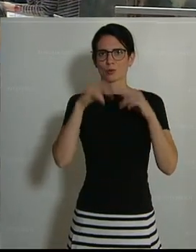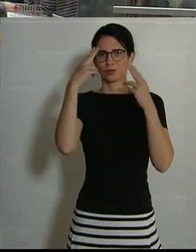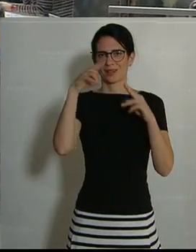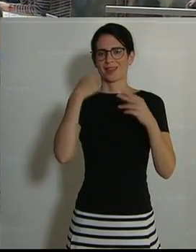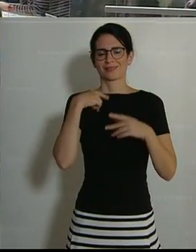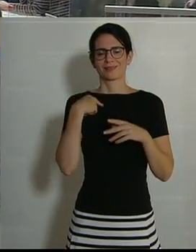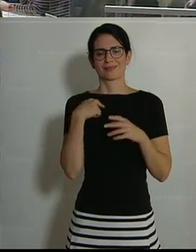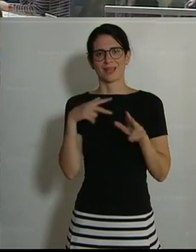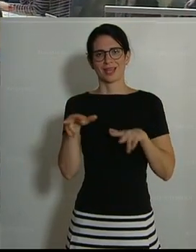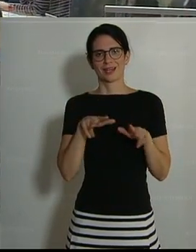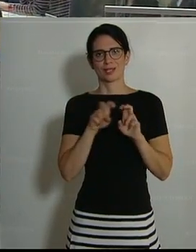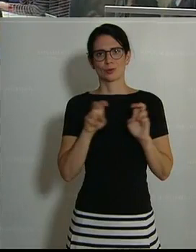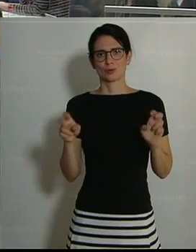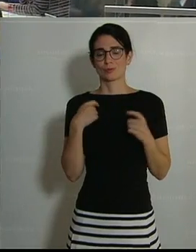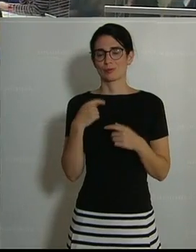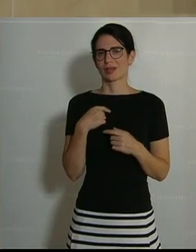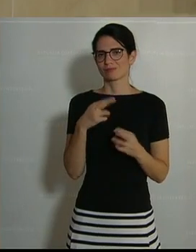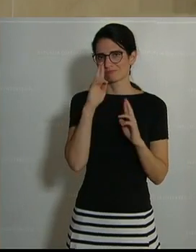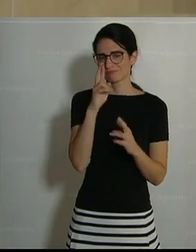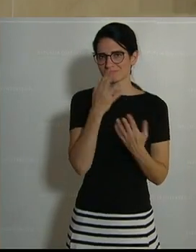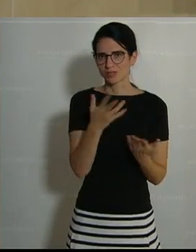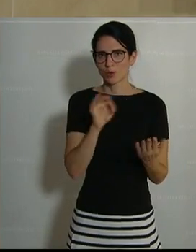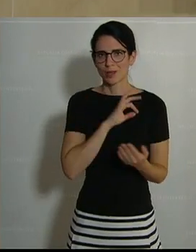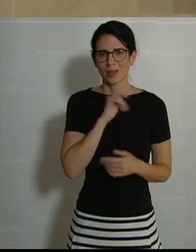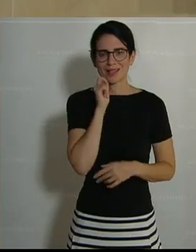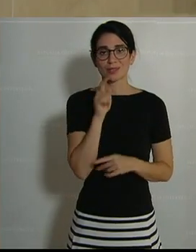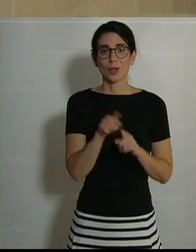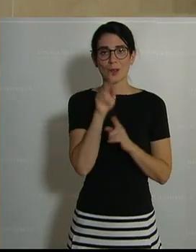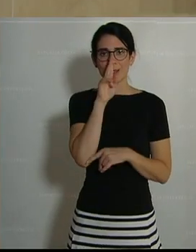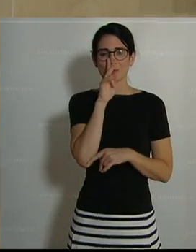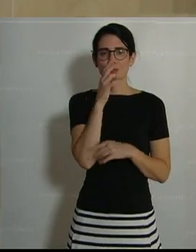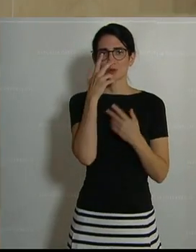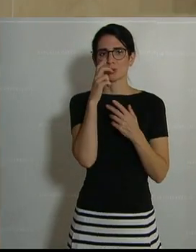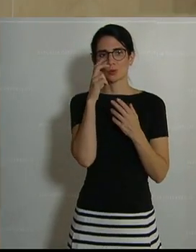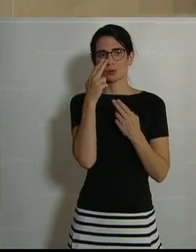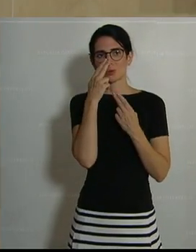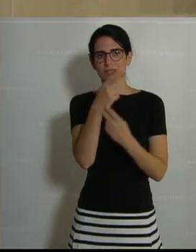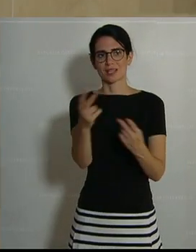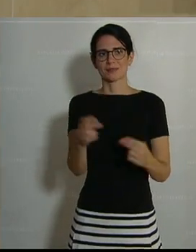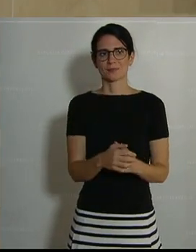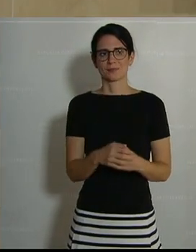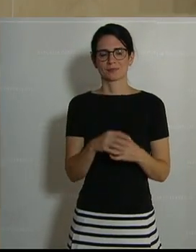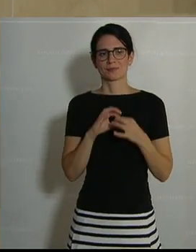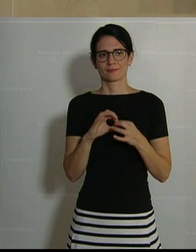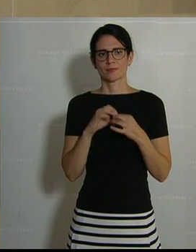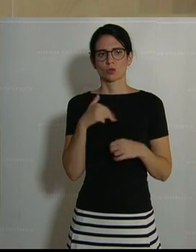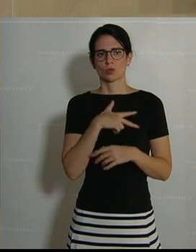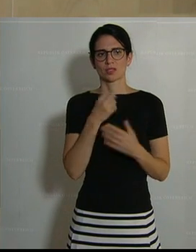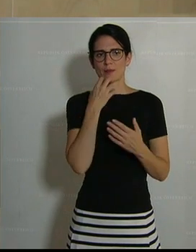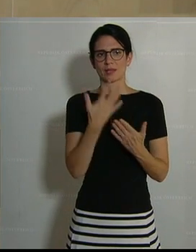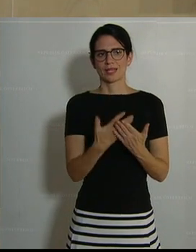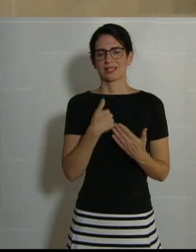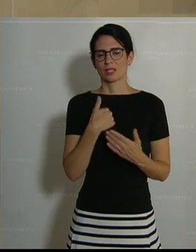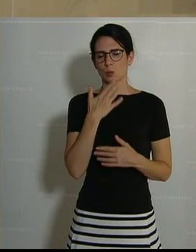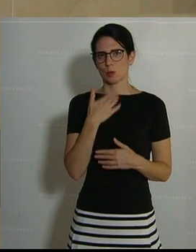auf der Regierungsbank, geschätzte Kolleginnen und Kollegen, liebe Zuseherinnen und Zuseher. Bezugnehmend auf den Sozialbericht 2019 möchte ich